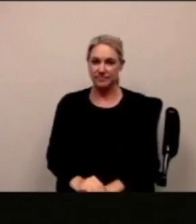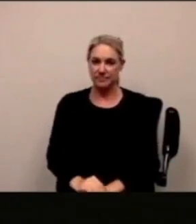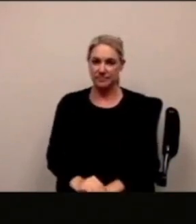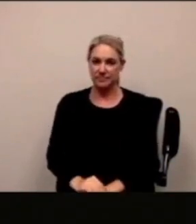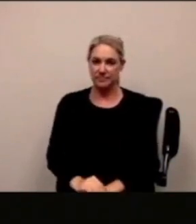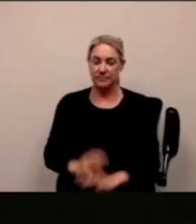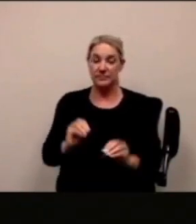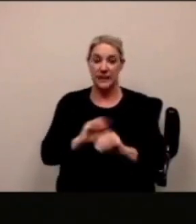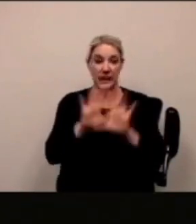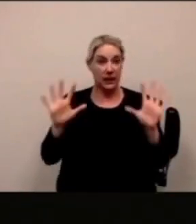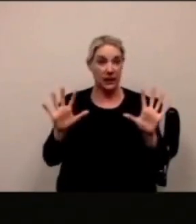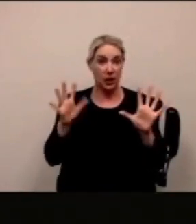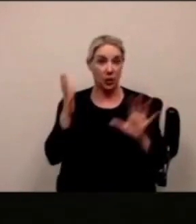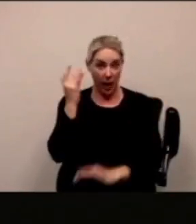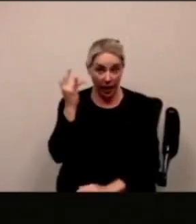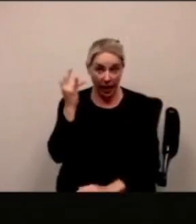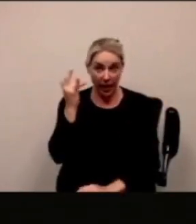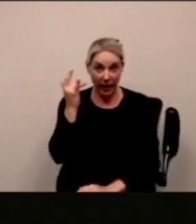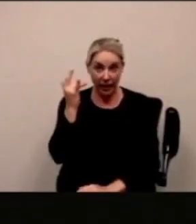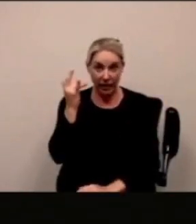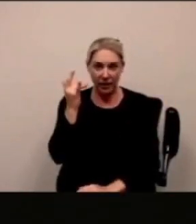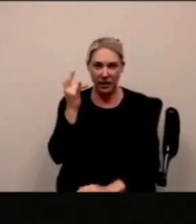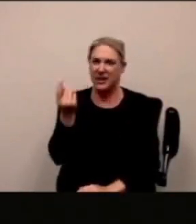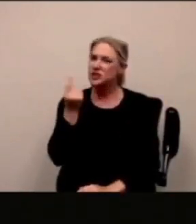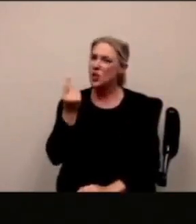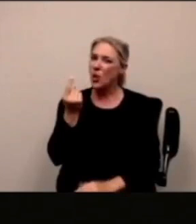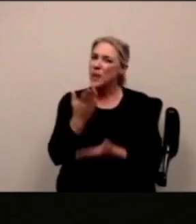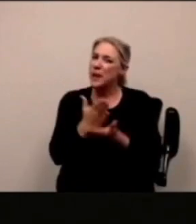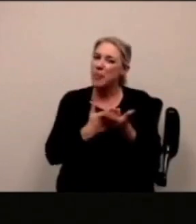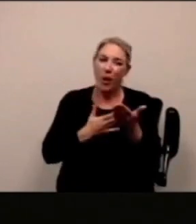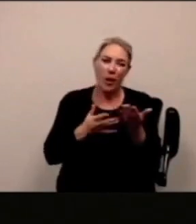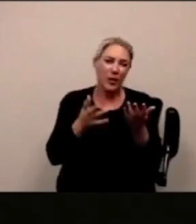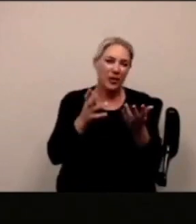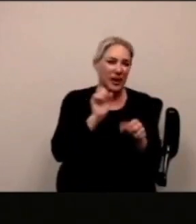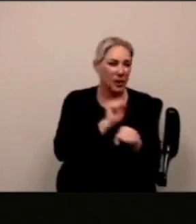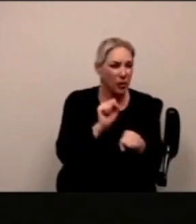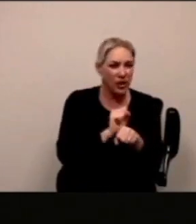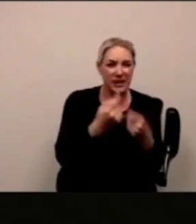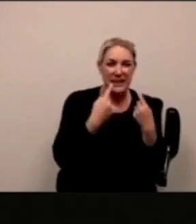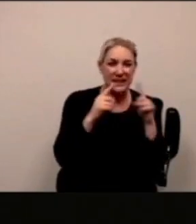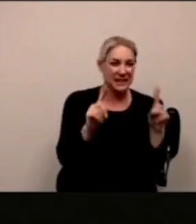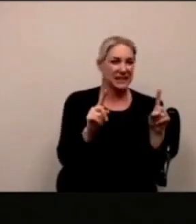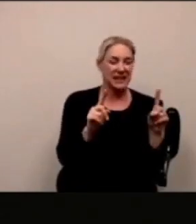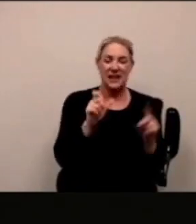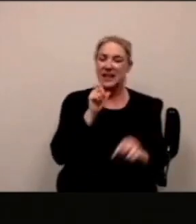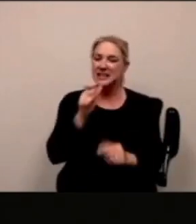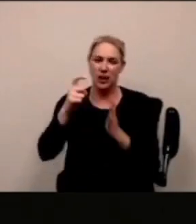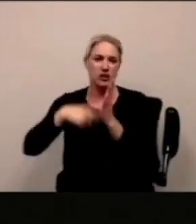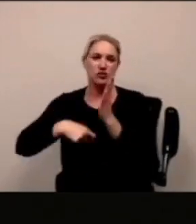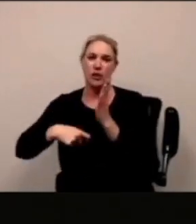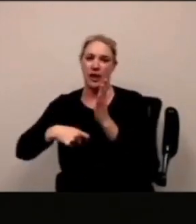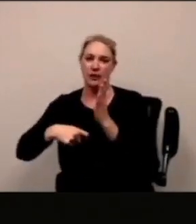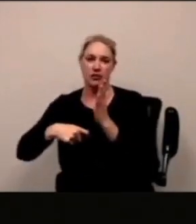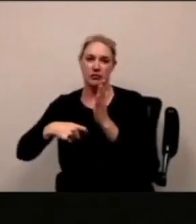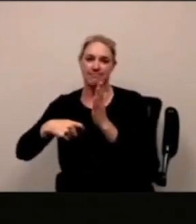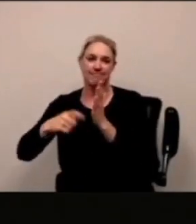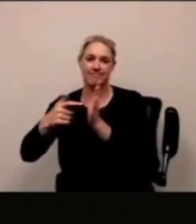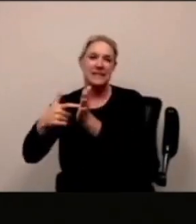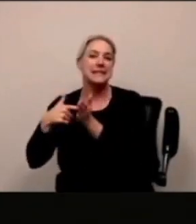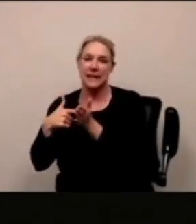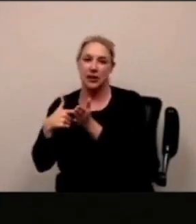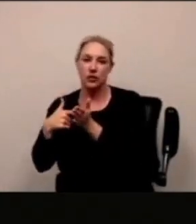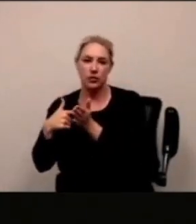ma se ne andrà deve andare via quindi mi dispiace e per essere molto chiara la ragione è che